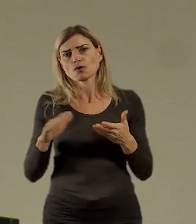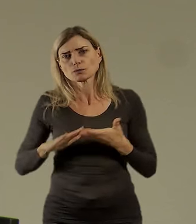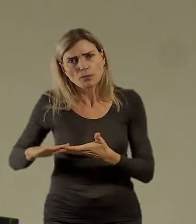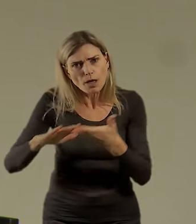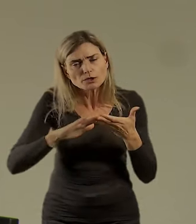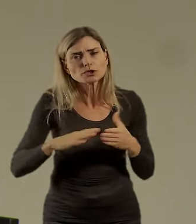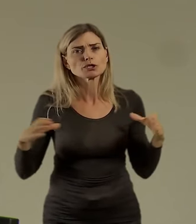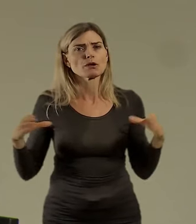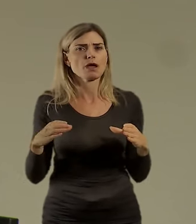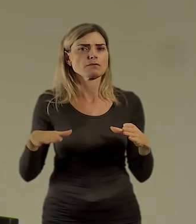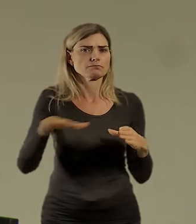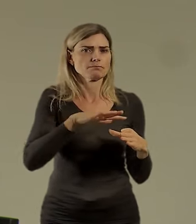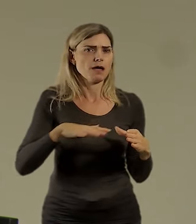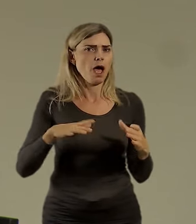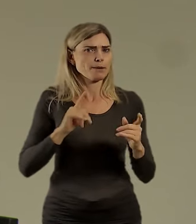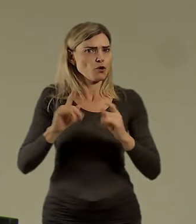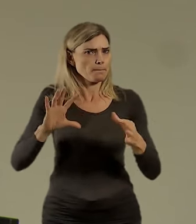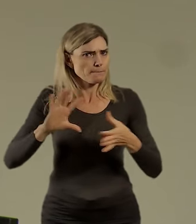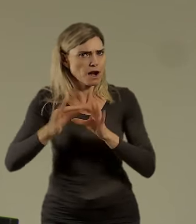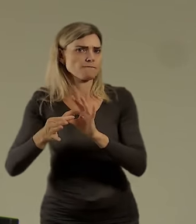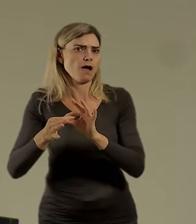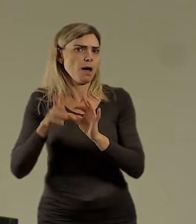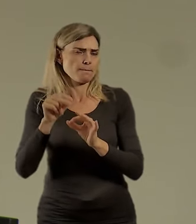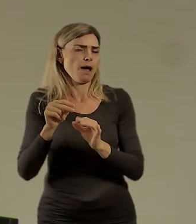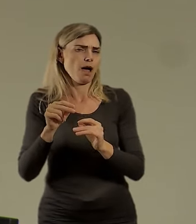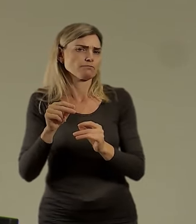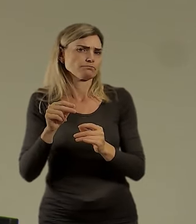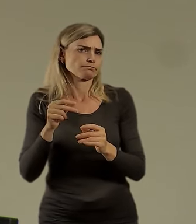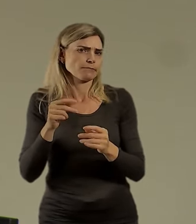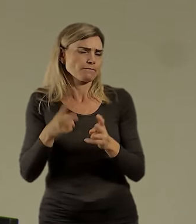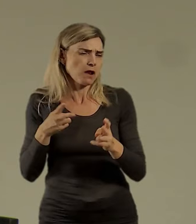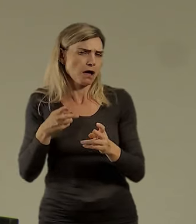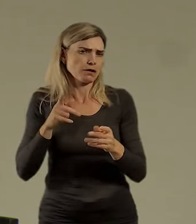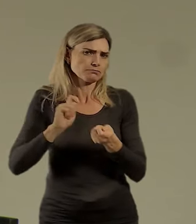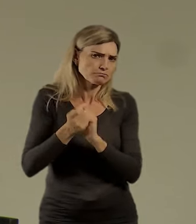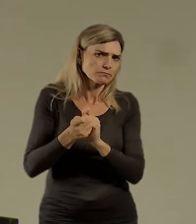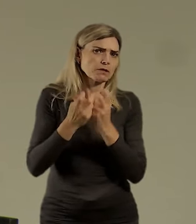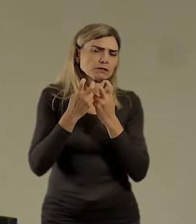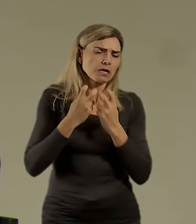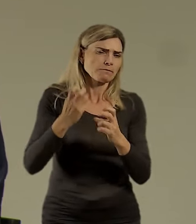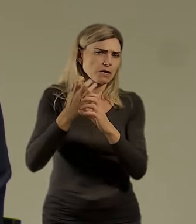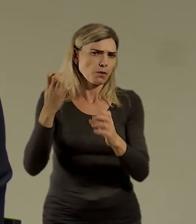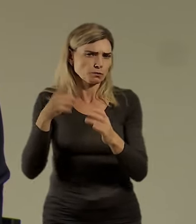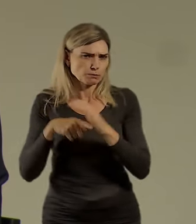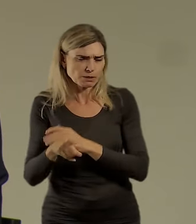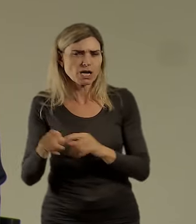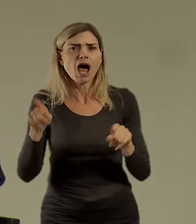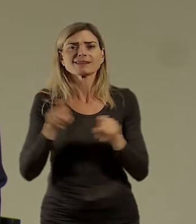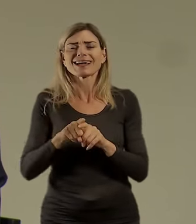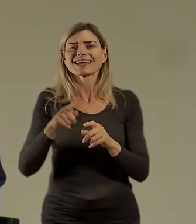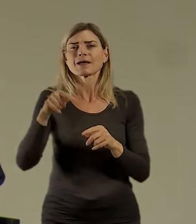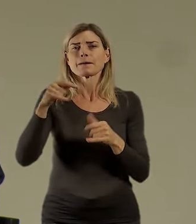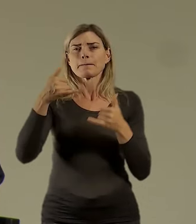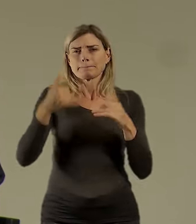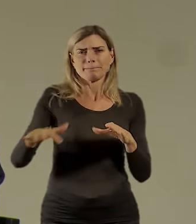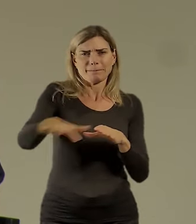potom, je důležitý, neprošvihnout vlastně na těch brownfieldech, které jsou jako zbytkem toho